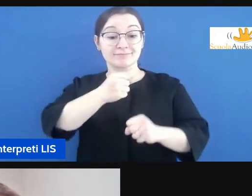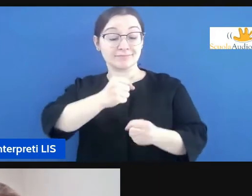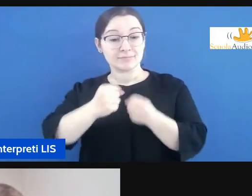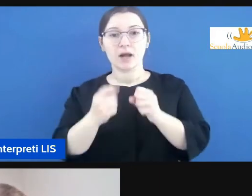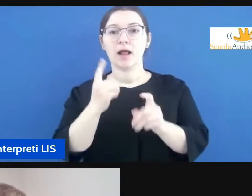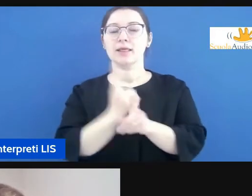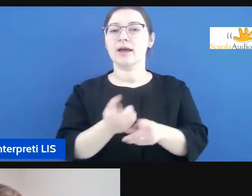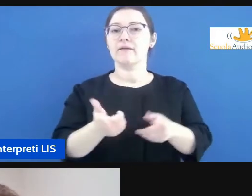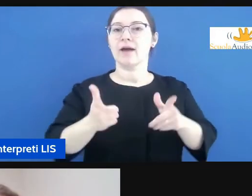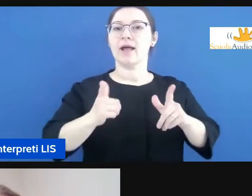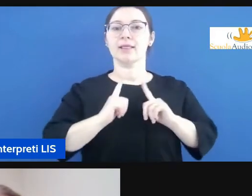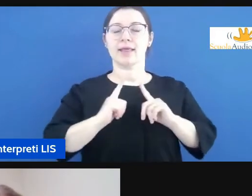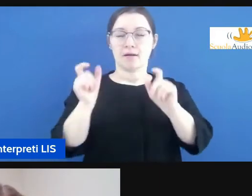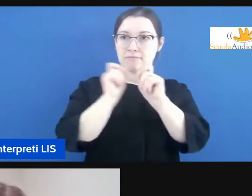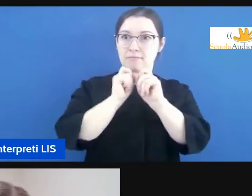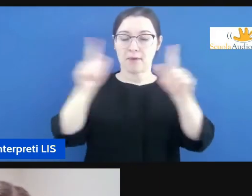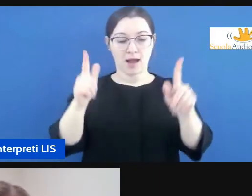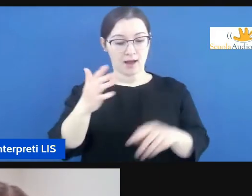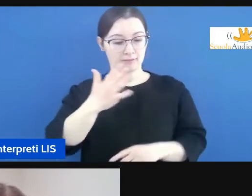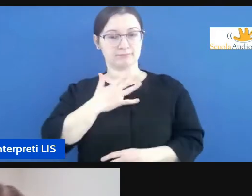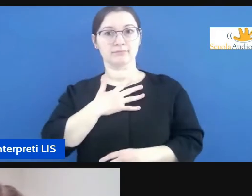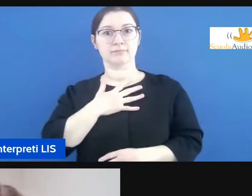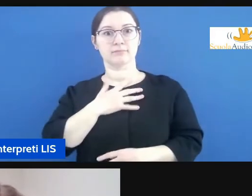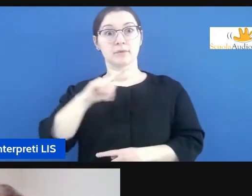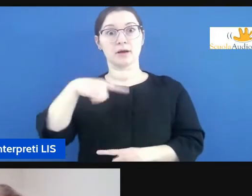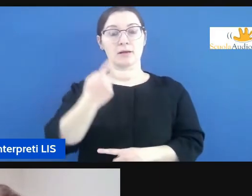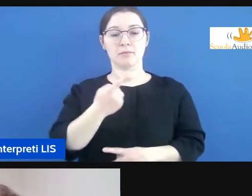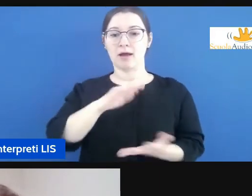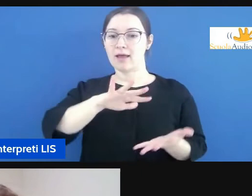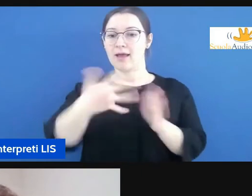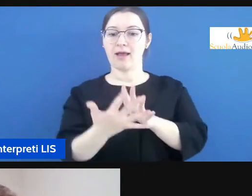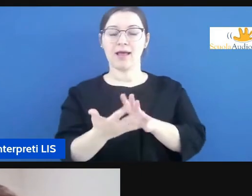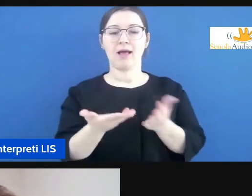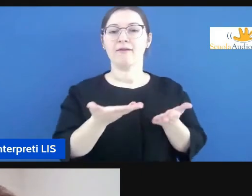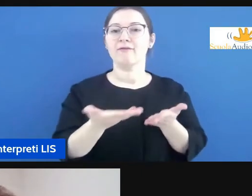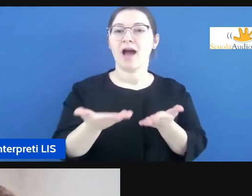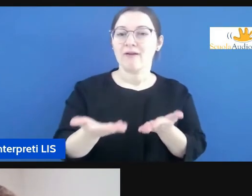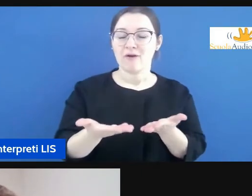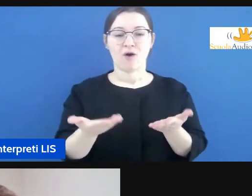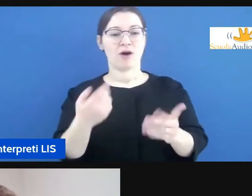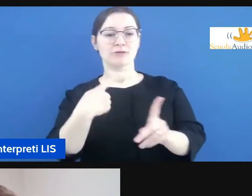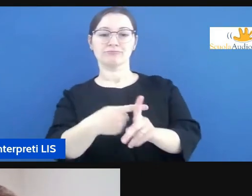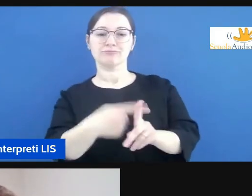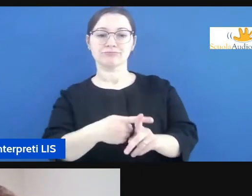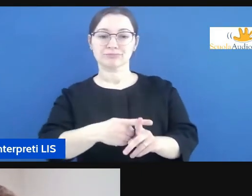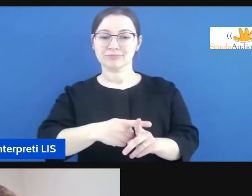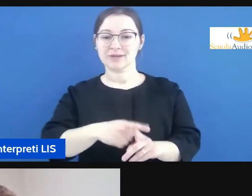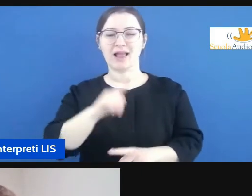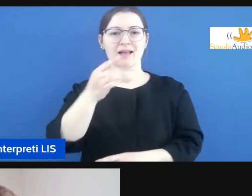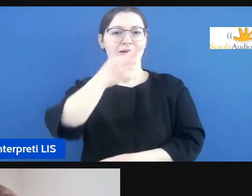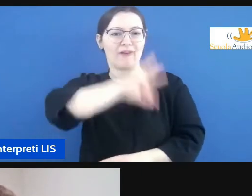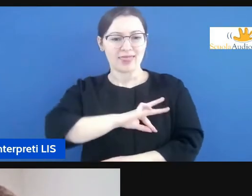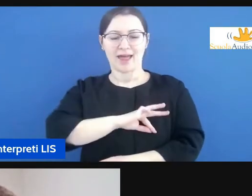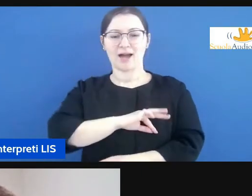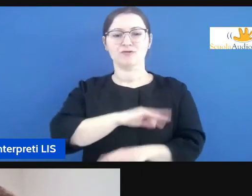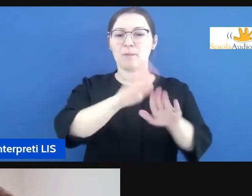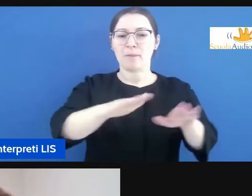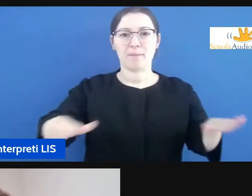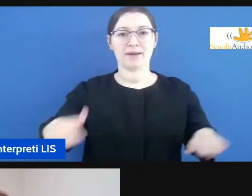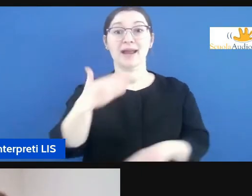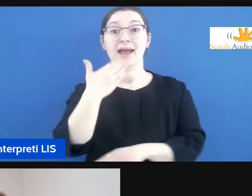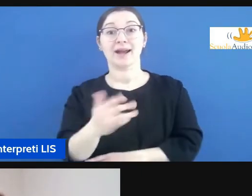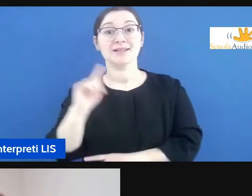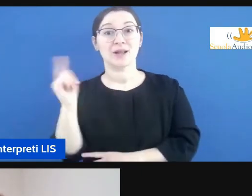stessi perché questo poi andrà soltanto a vantaggio a favore di tutti i nostri bambini e di tutti i nostri ragazzi grazie a tutti voi